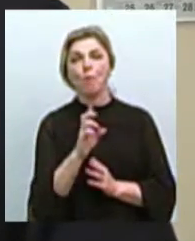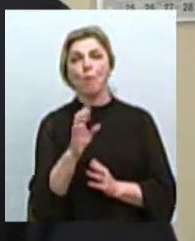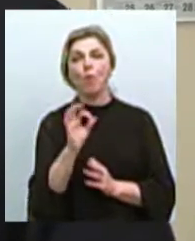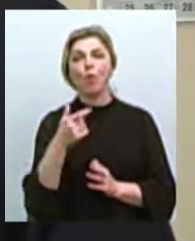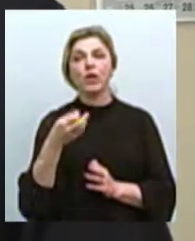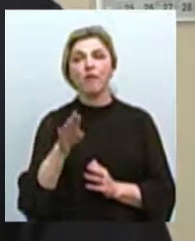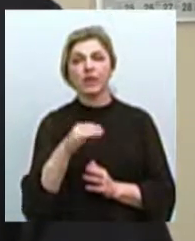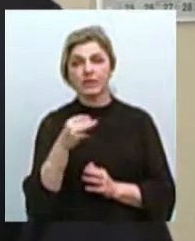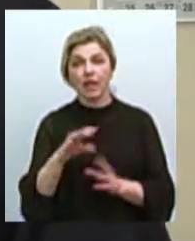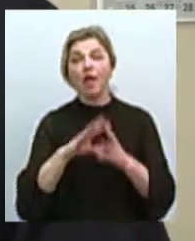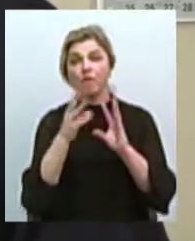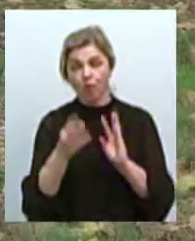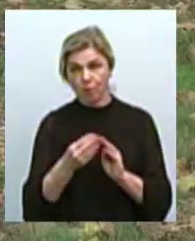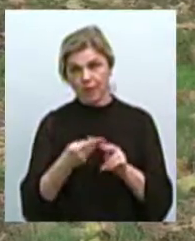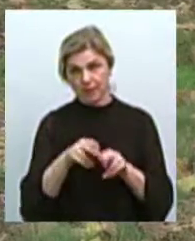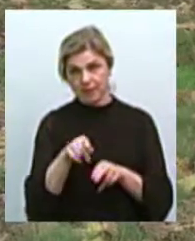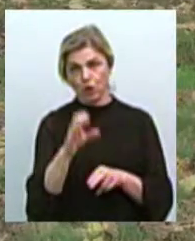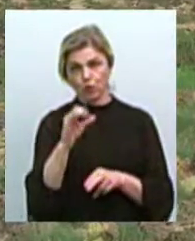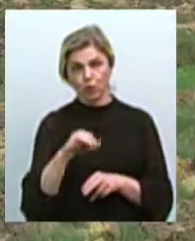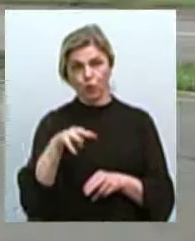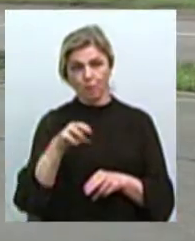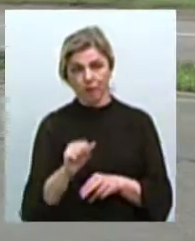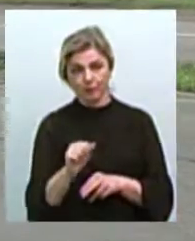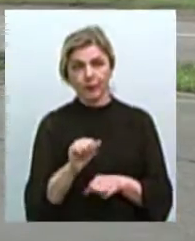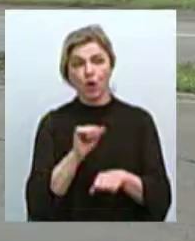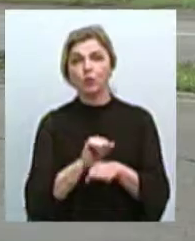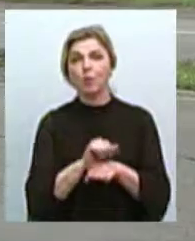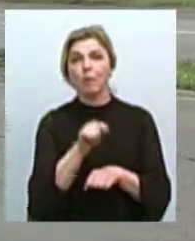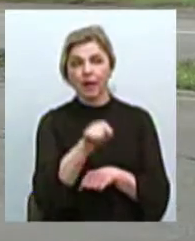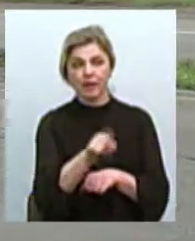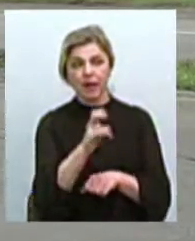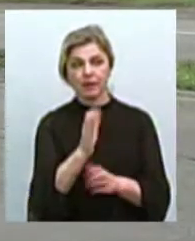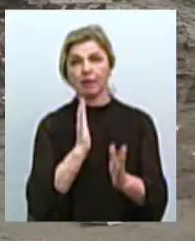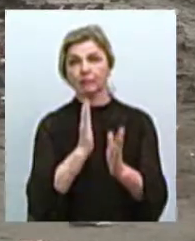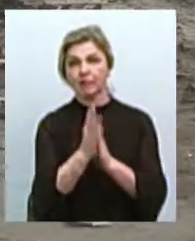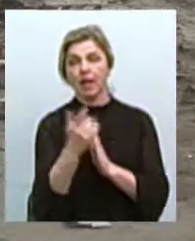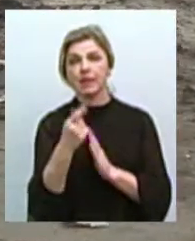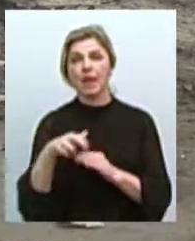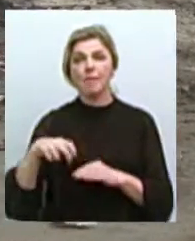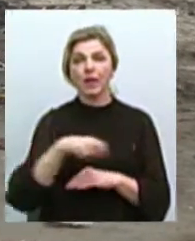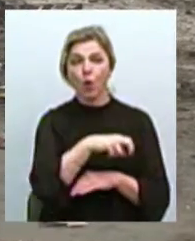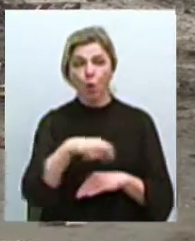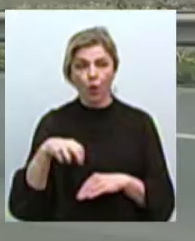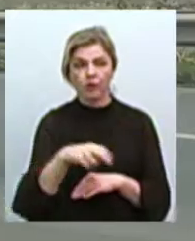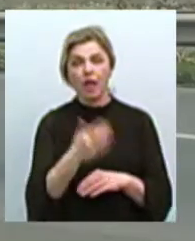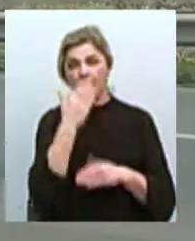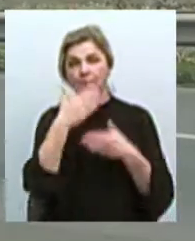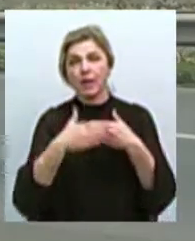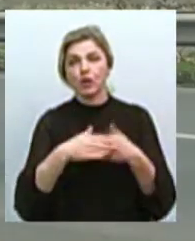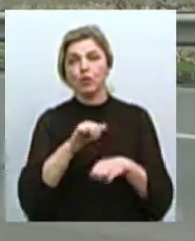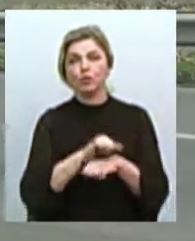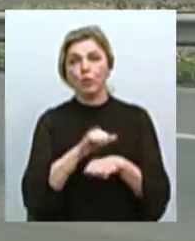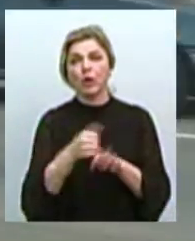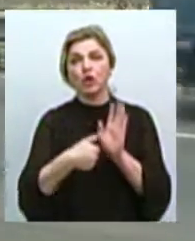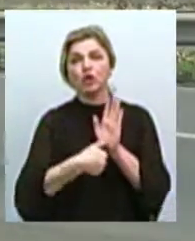робіт становить цю суму. Зупинки встановлять тут. На проїжджу частину нанесуть пішохідний перехід. Зараз найближча зупинка знаходиться в 600